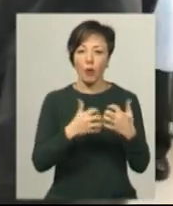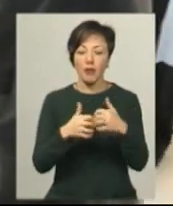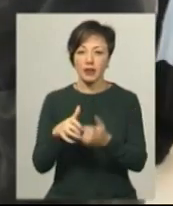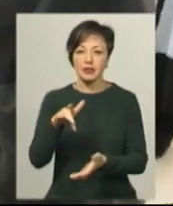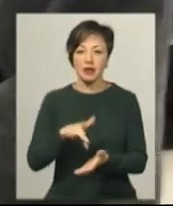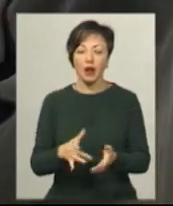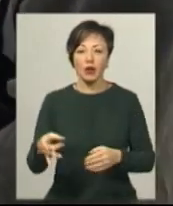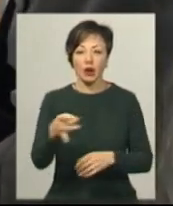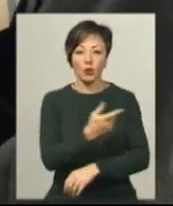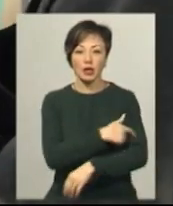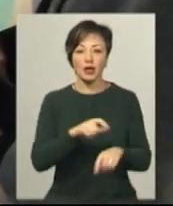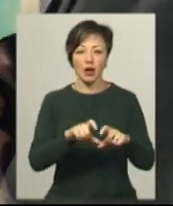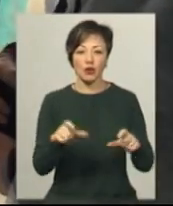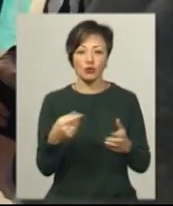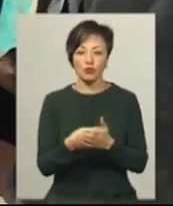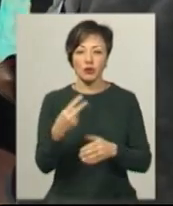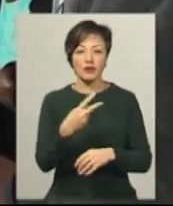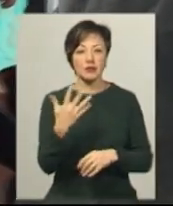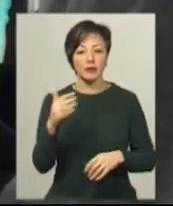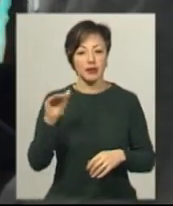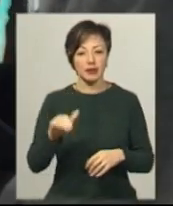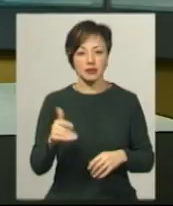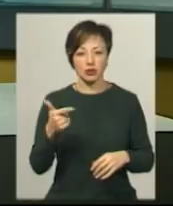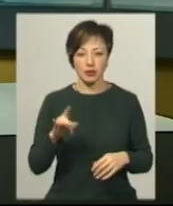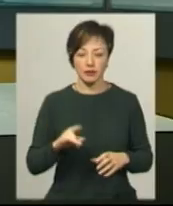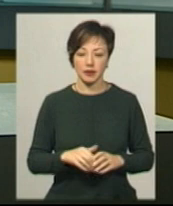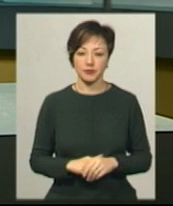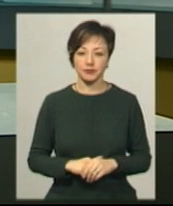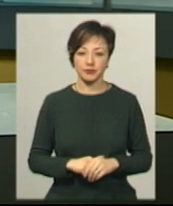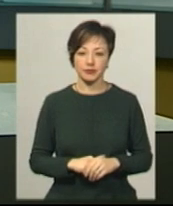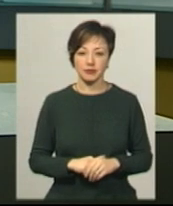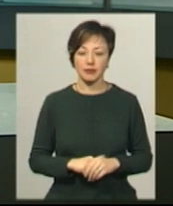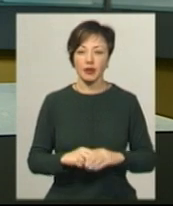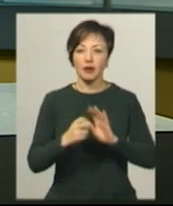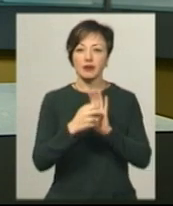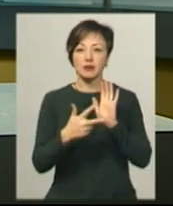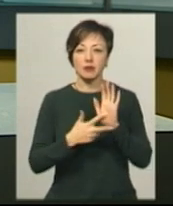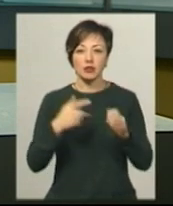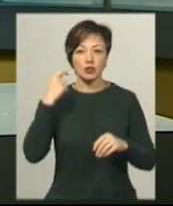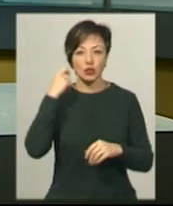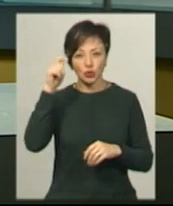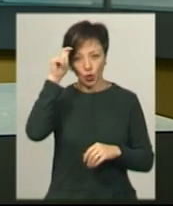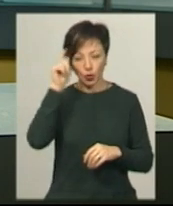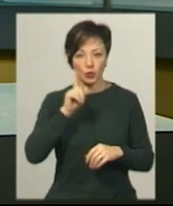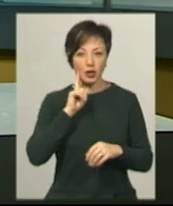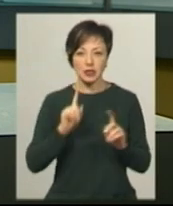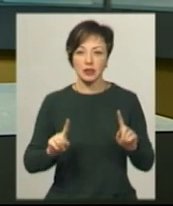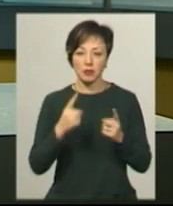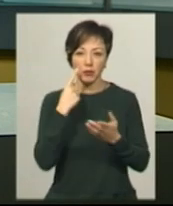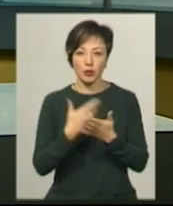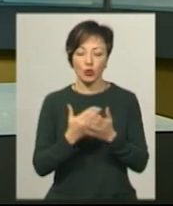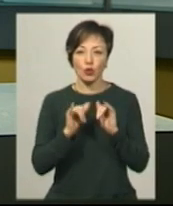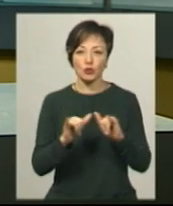центральної районної лікарні на суму 25 тисяч гривень. 18-річного юнака затримали за підозрою